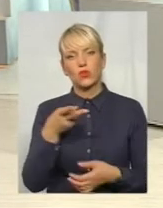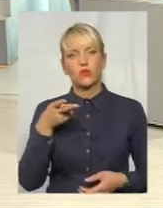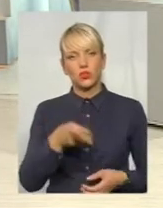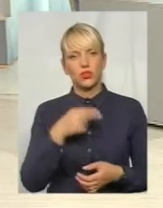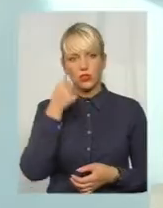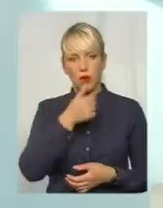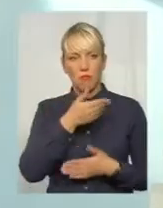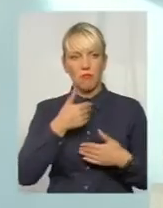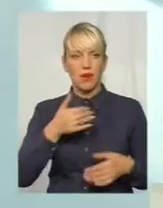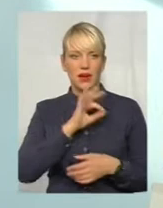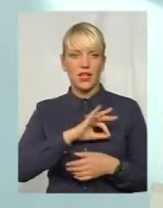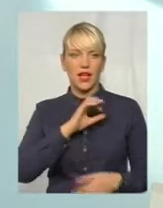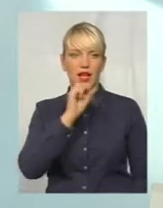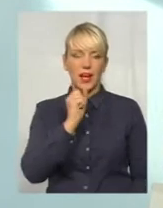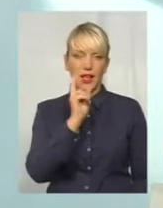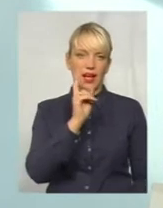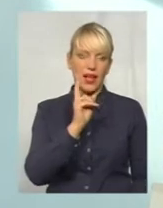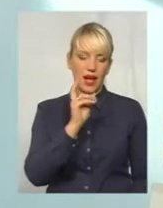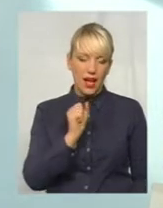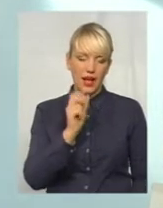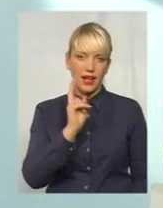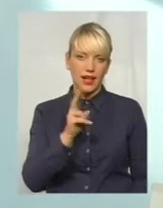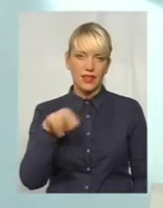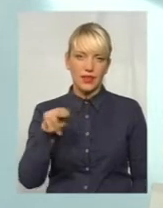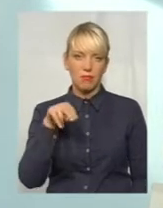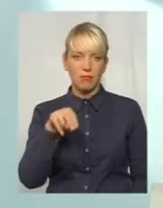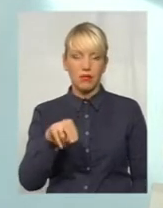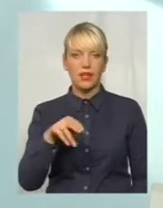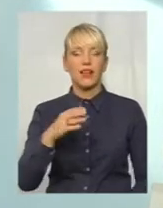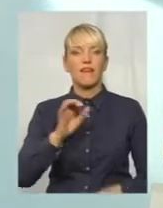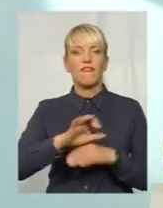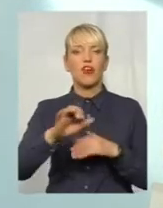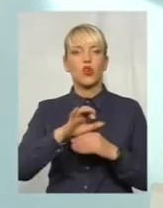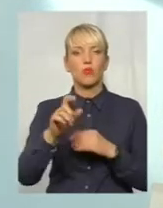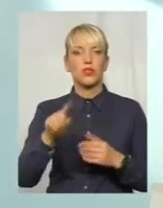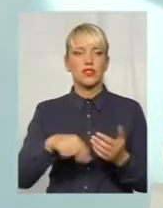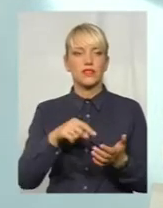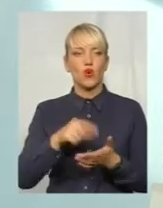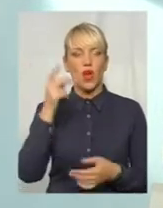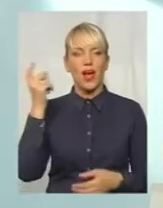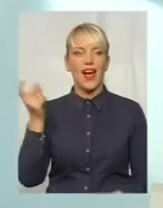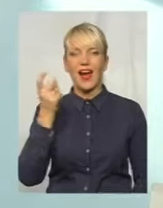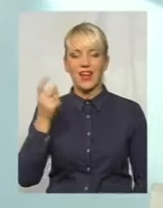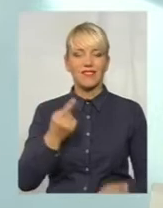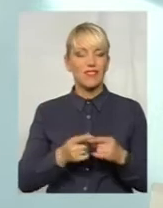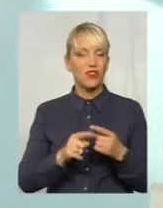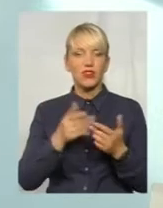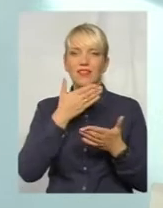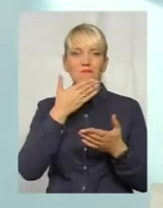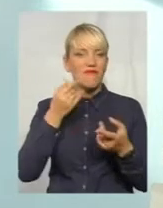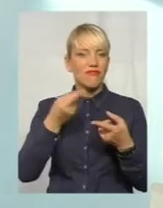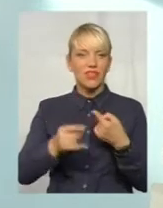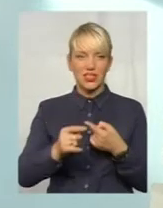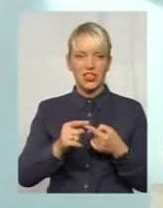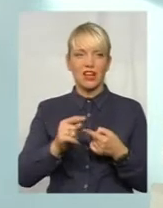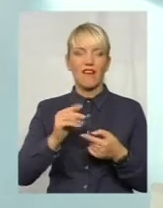користувалися вакциною АКДП нашого виробництва, Харківської. Ця вакцина нічим не відрізнялася від тієї